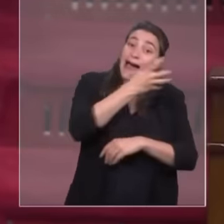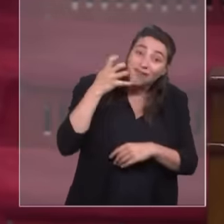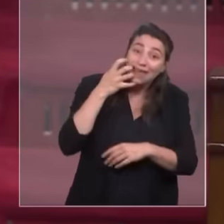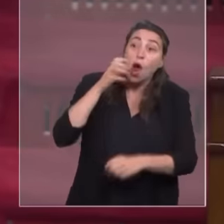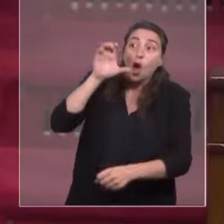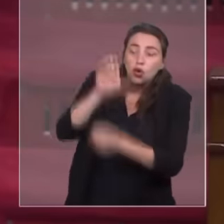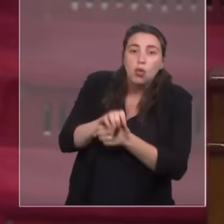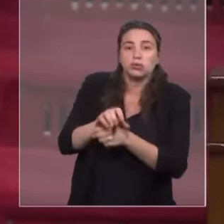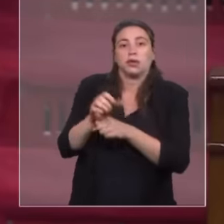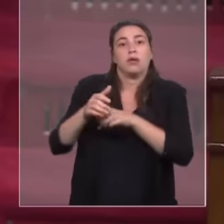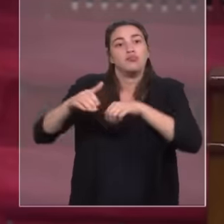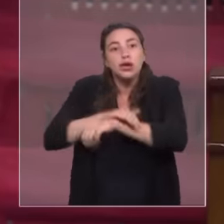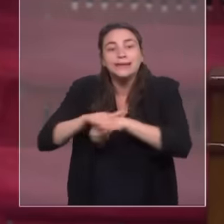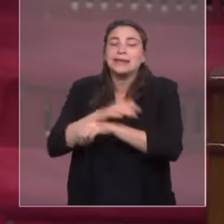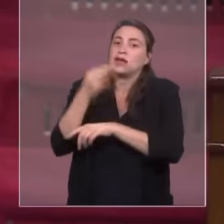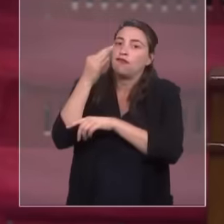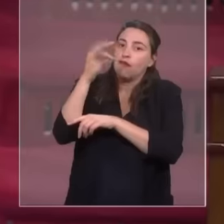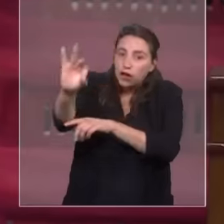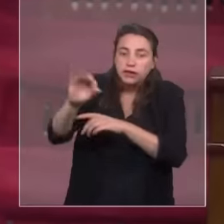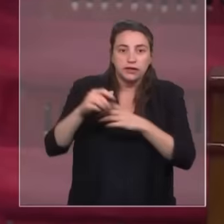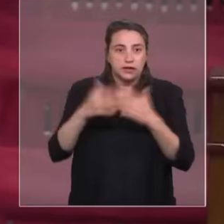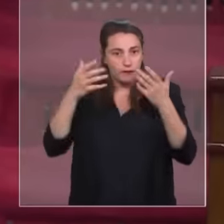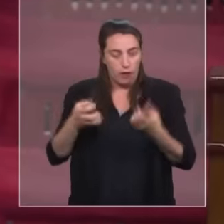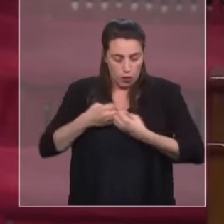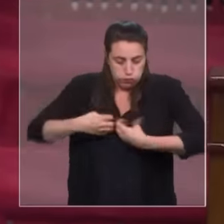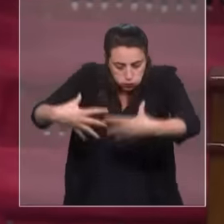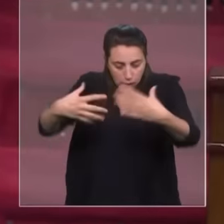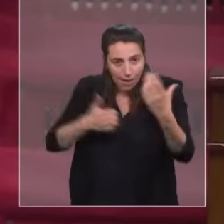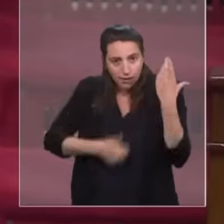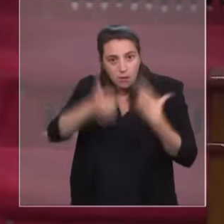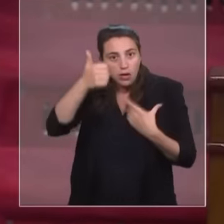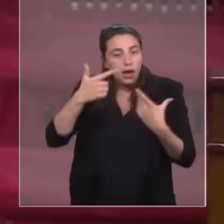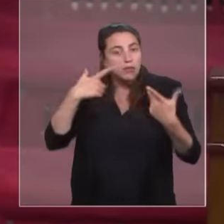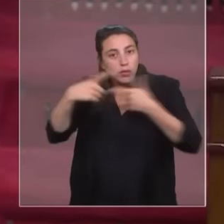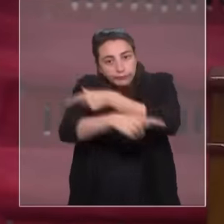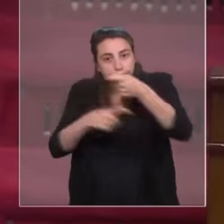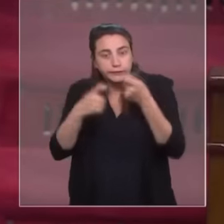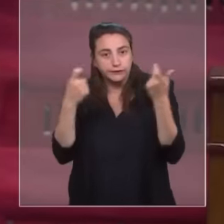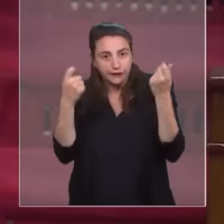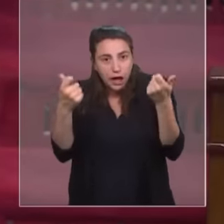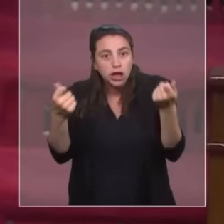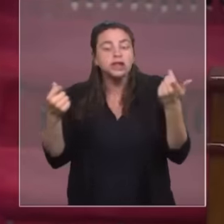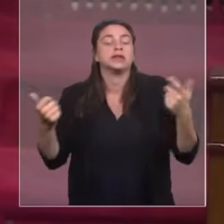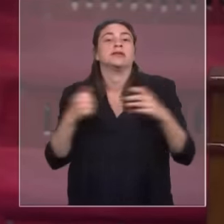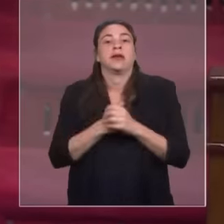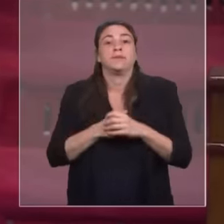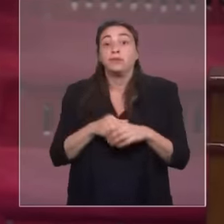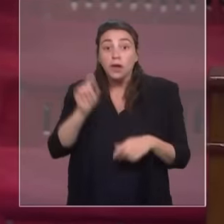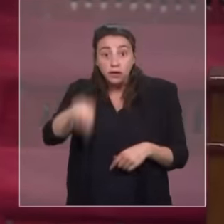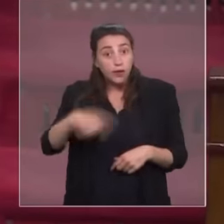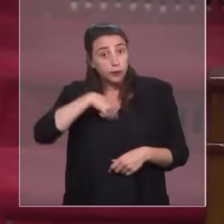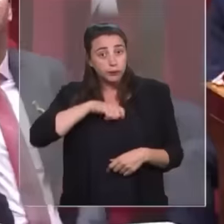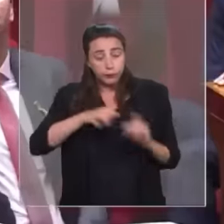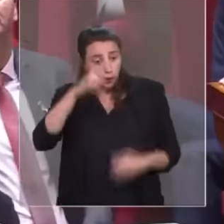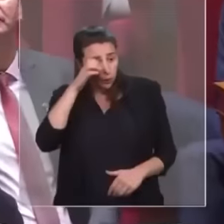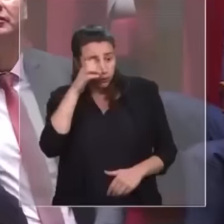leur deuxième indépendance, celle de la souveraineté économique et financière. Nous devrions les écouter. Nous devrions fermer les bases militaires en Afrique et en